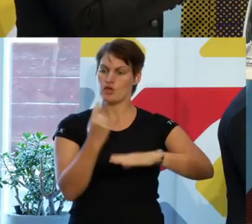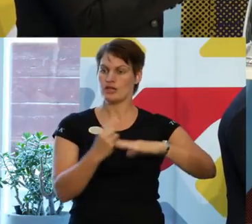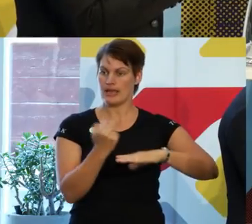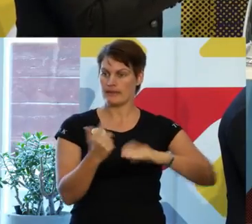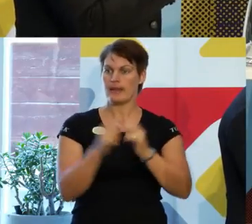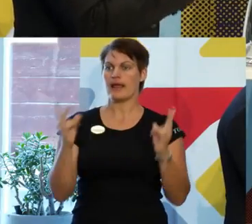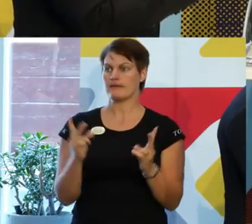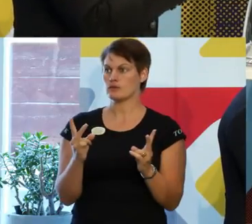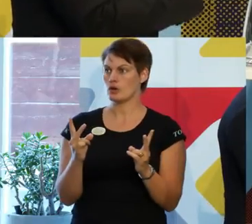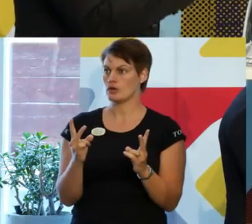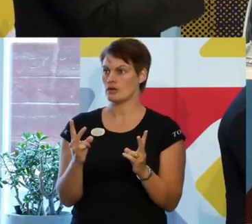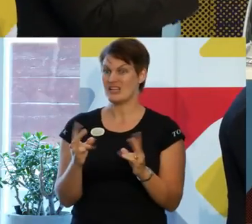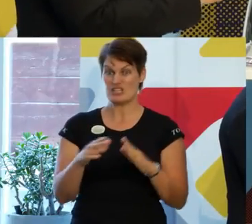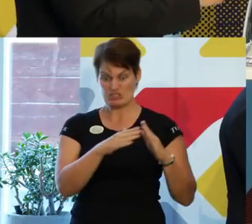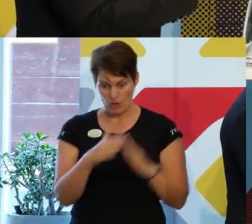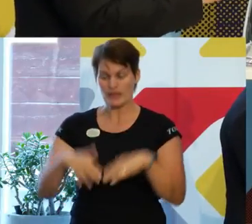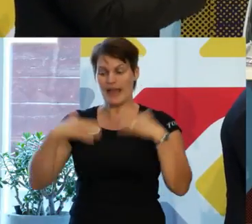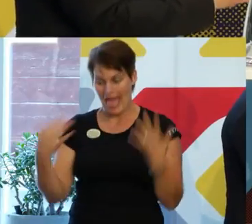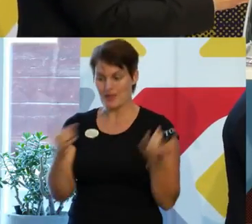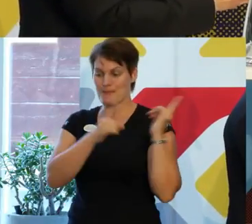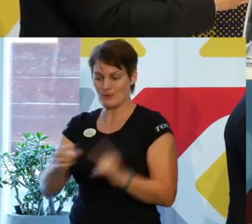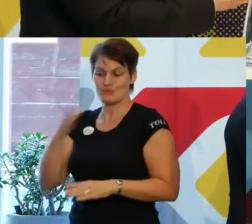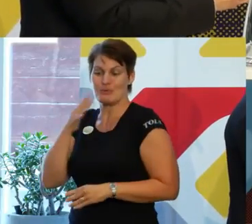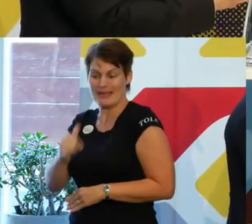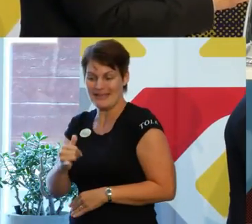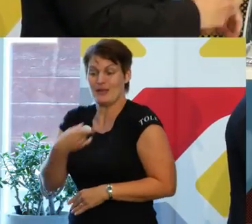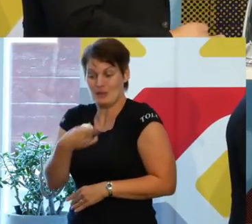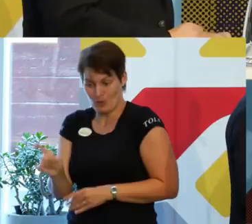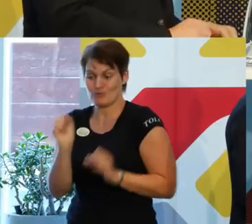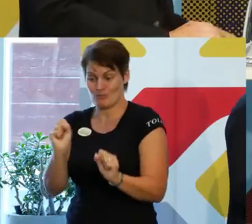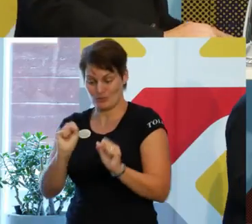det är ändå, staden är de människor som bor där och de måste liksom göra jobbet.